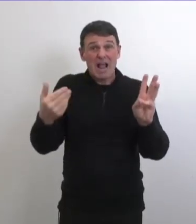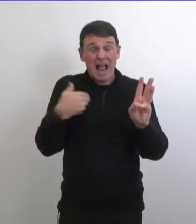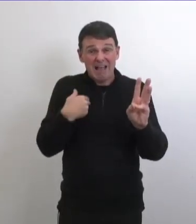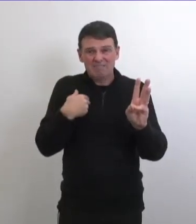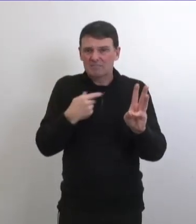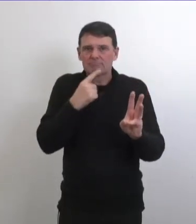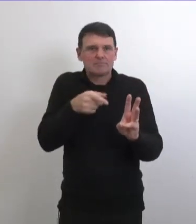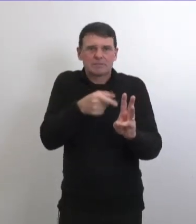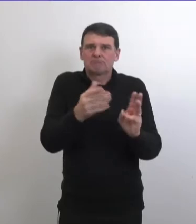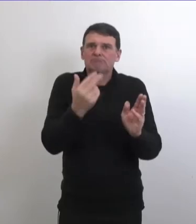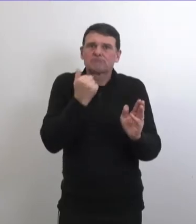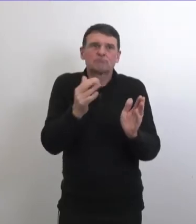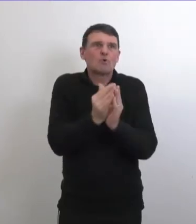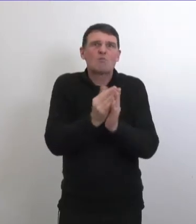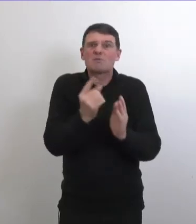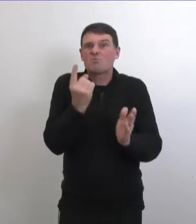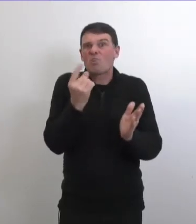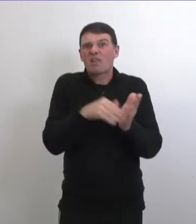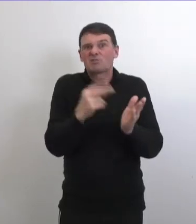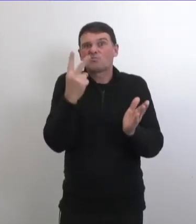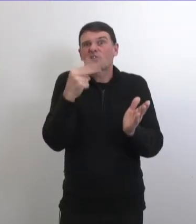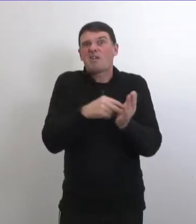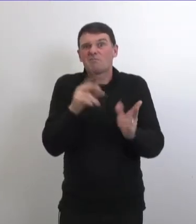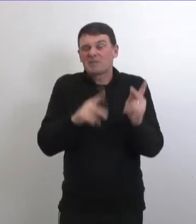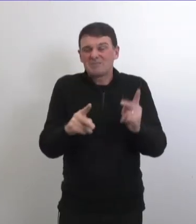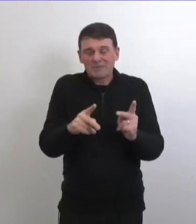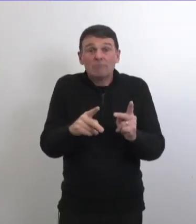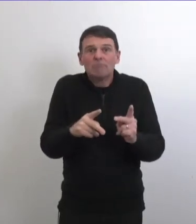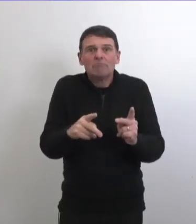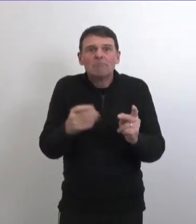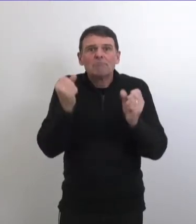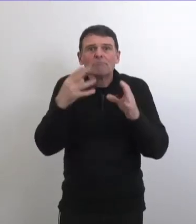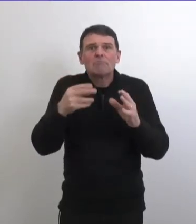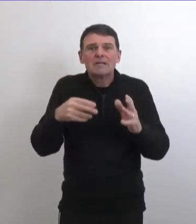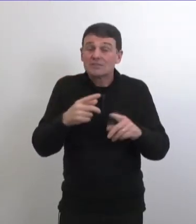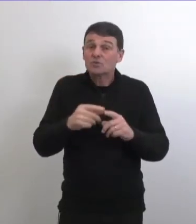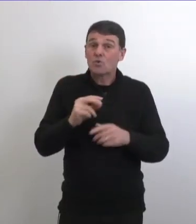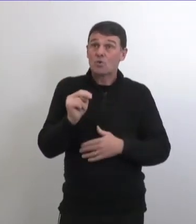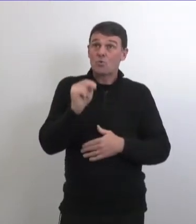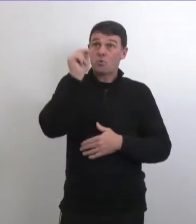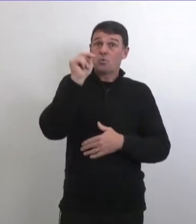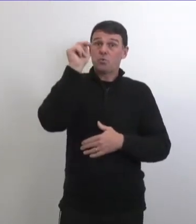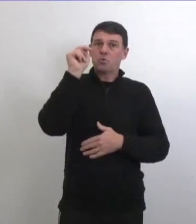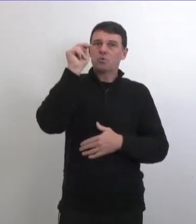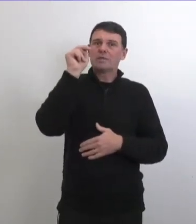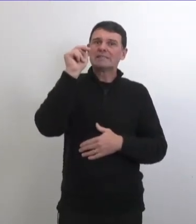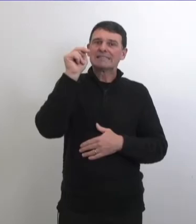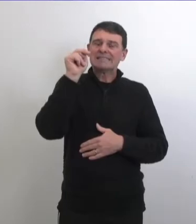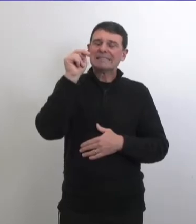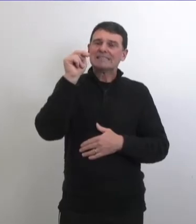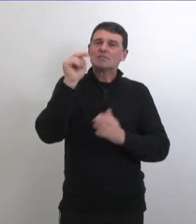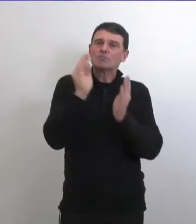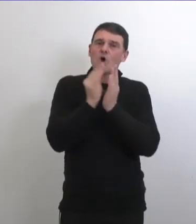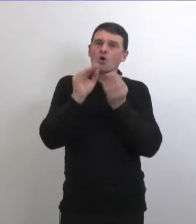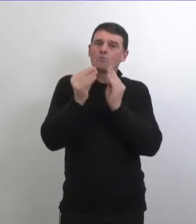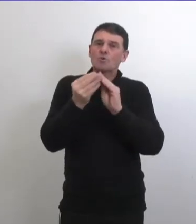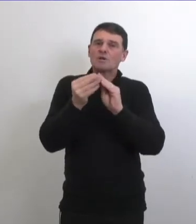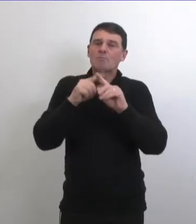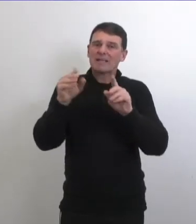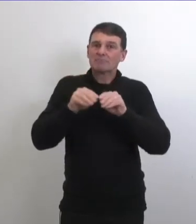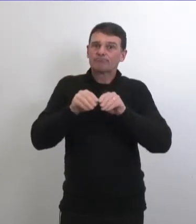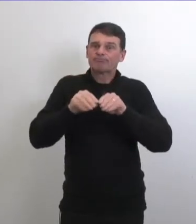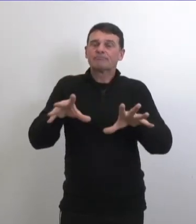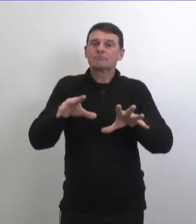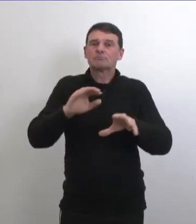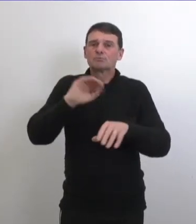actifs c'est énormément de cas actifs dans des petites communautés où il ya 1000 à 2000 individus donc beaucoup de nos chiffres